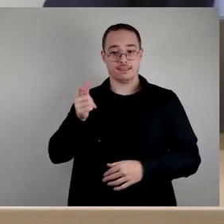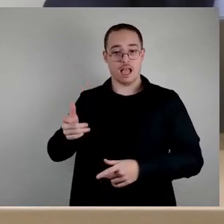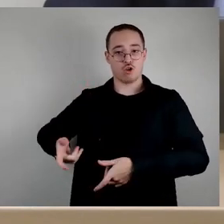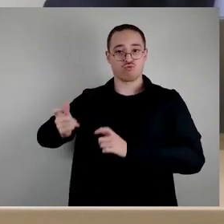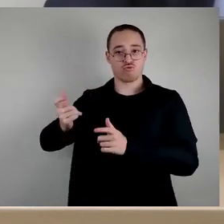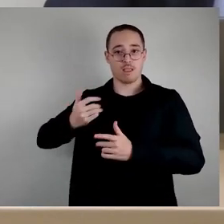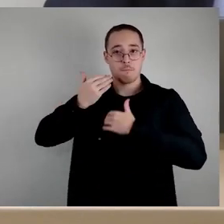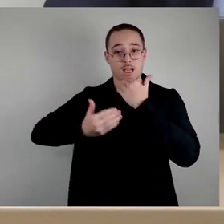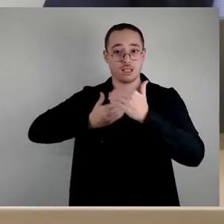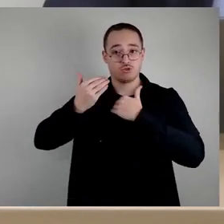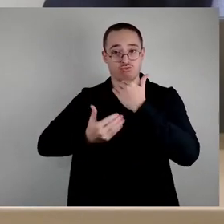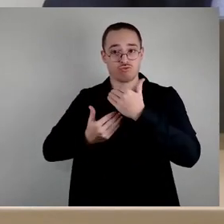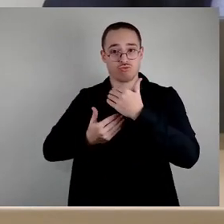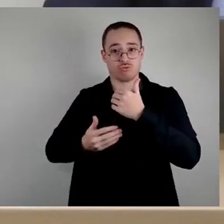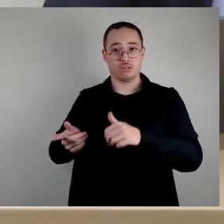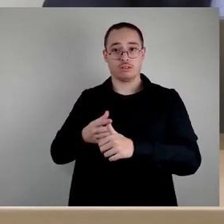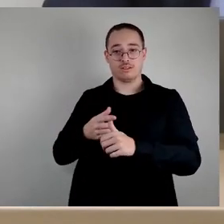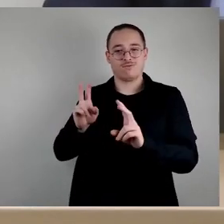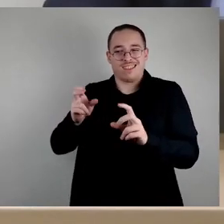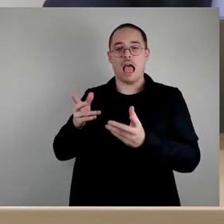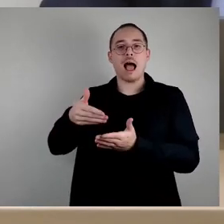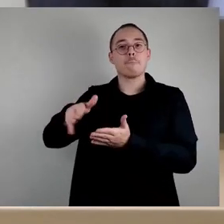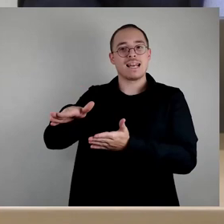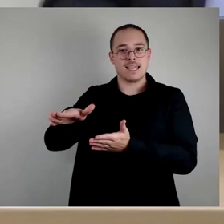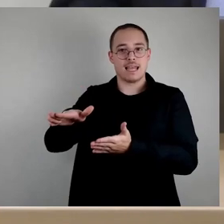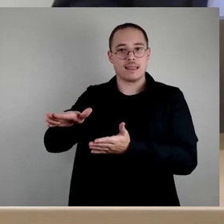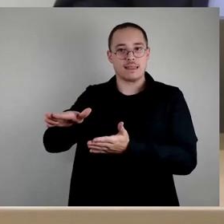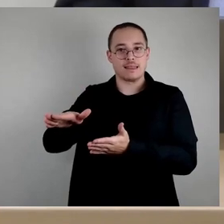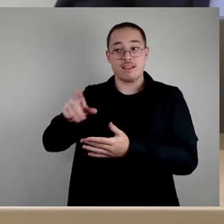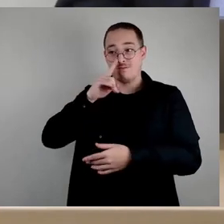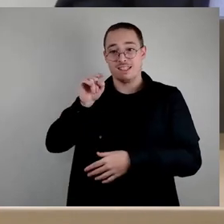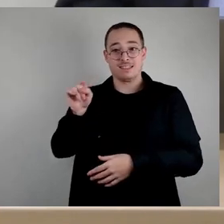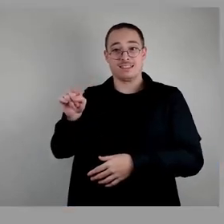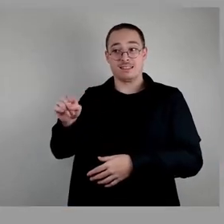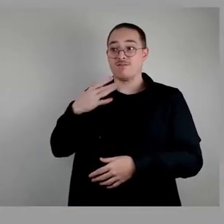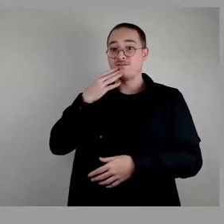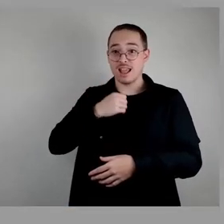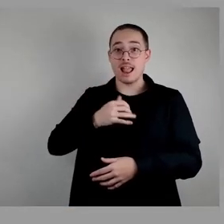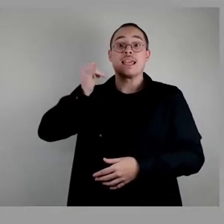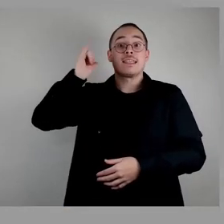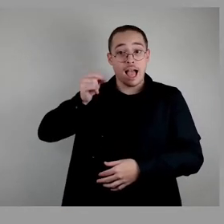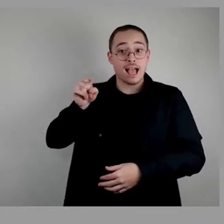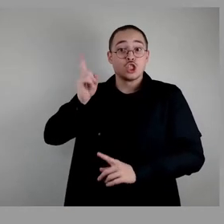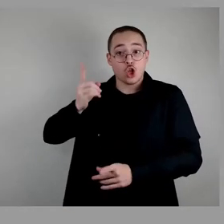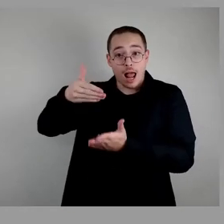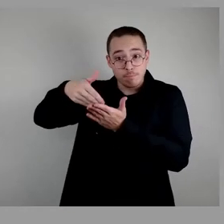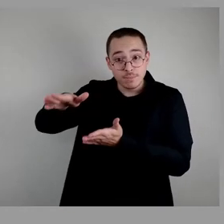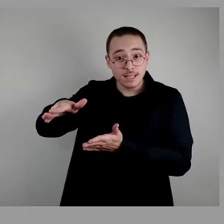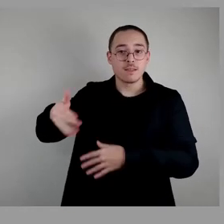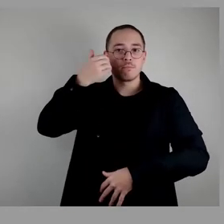ist ablehnend. Wer dem ablehnenden federführenden Ausschussbericht erfolgt, den bitte ich jetzt um das Stimmzeichen.